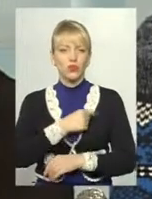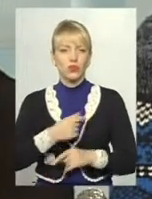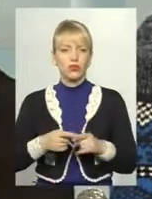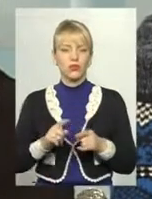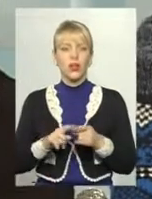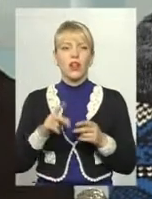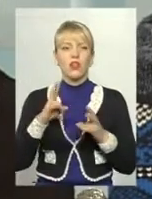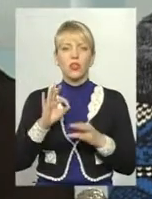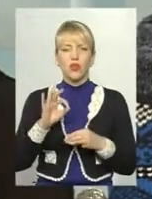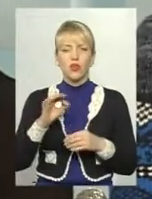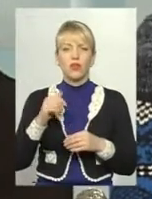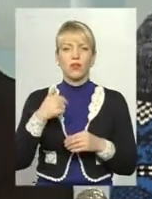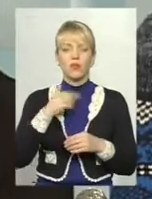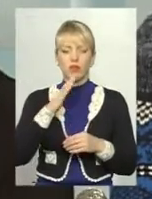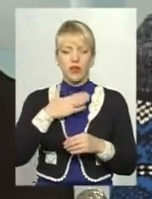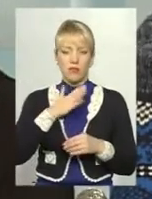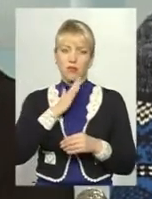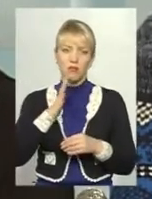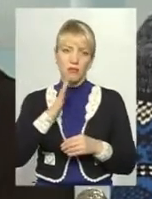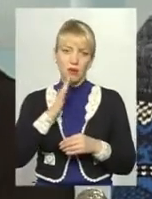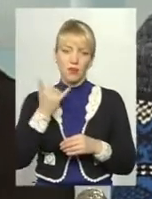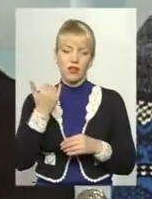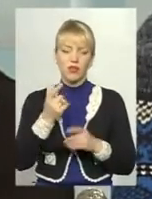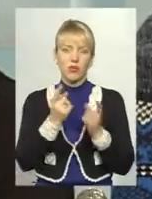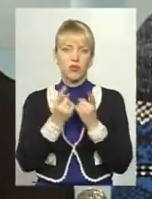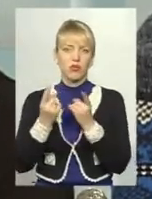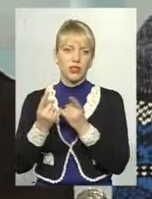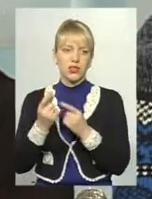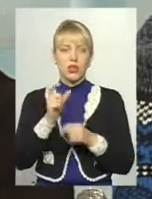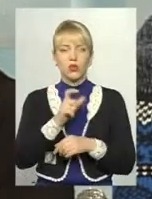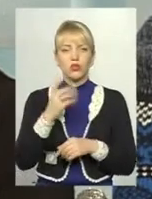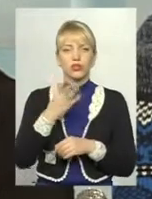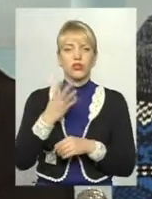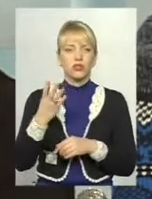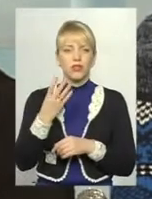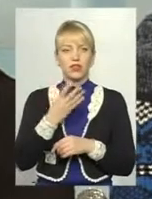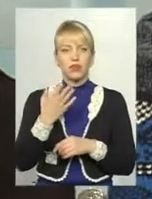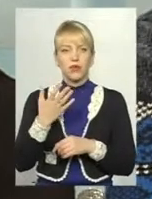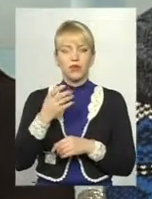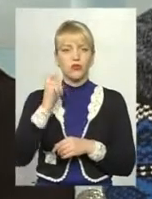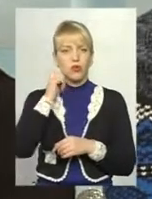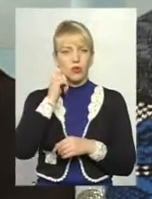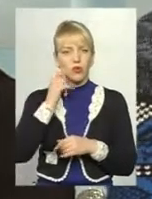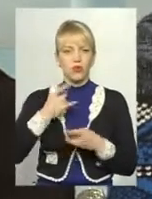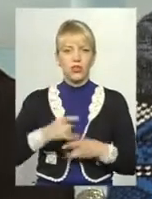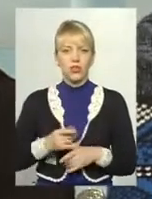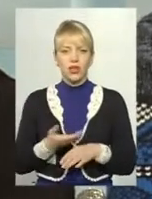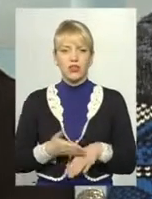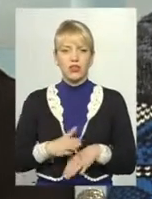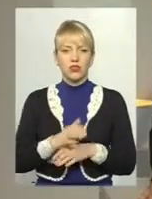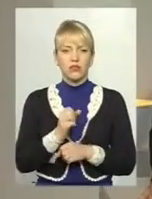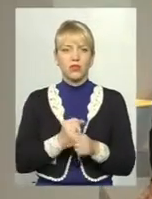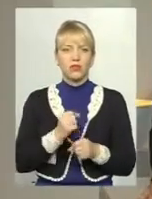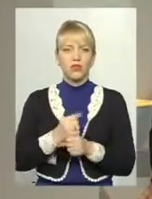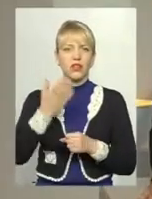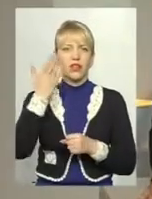мама, вже нині покійна, і її однокласники, це люди з 44-45 року народження, жителі Проскурова, дуже тяжко працювали, коли робили